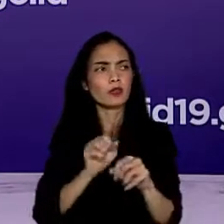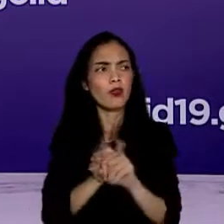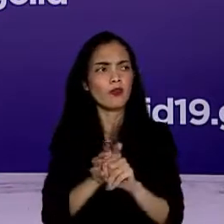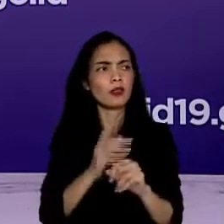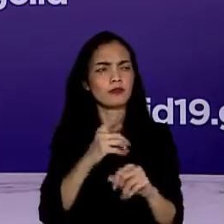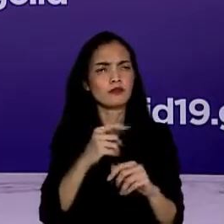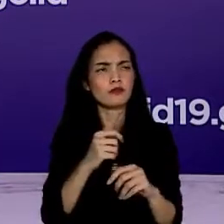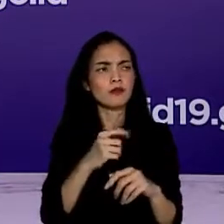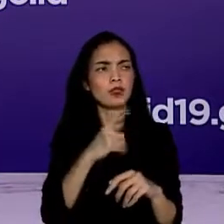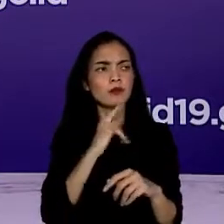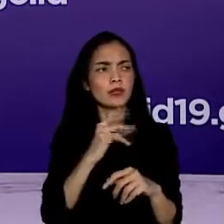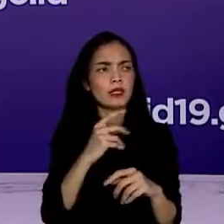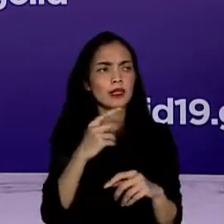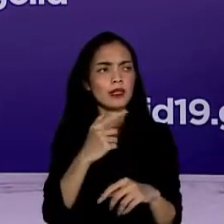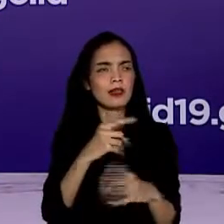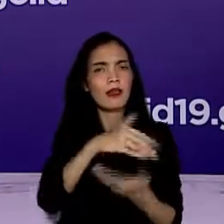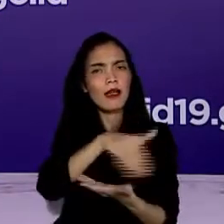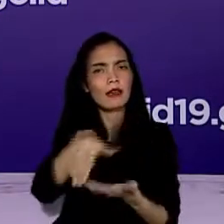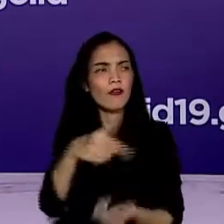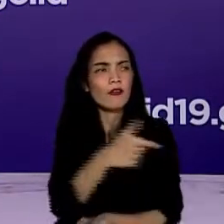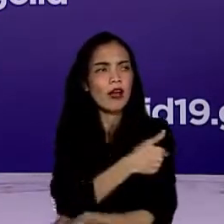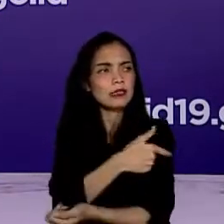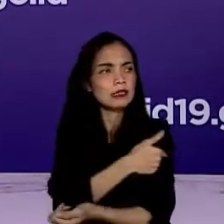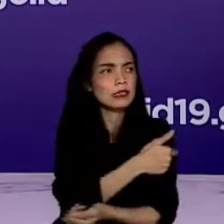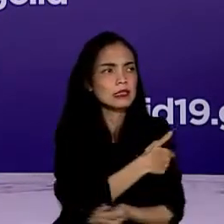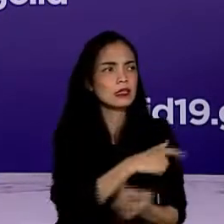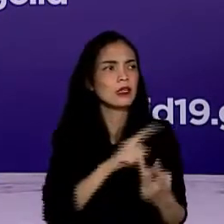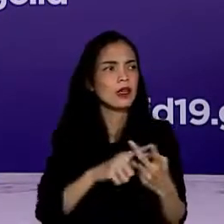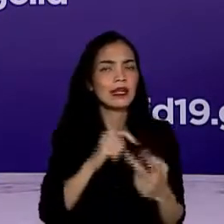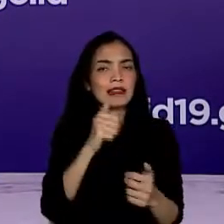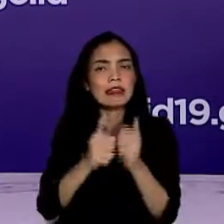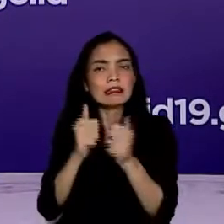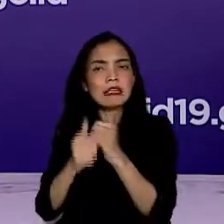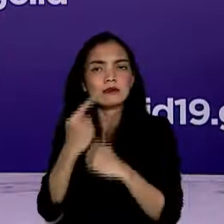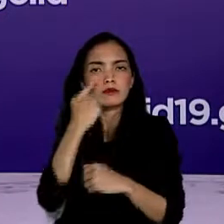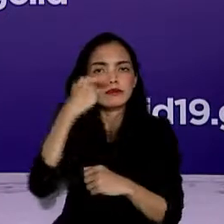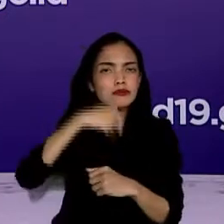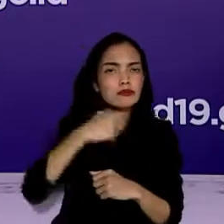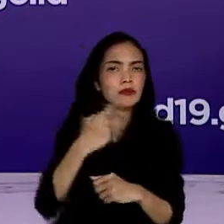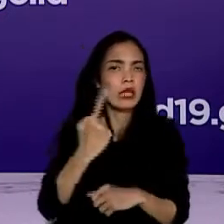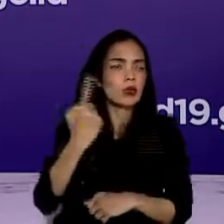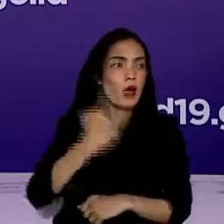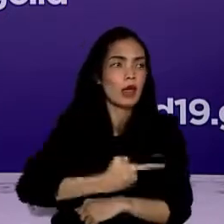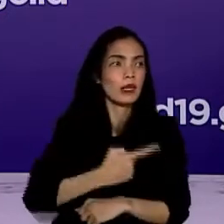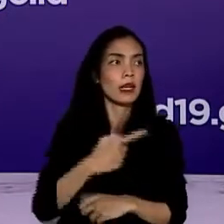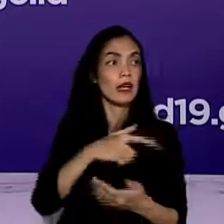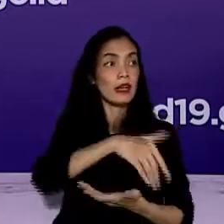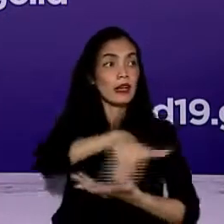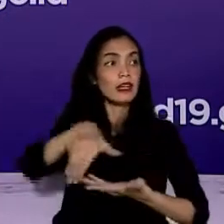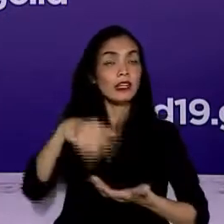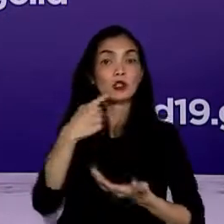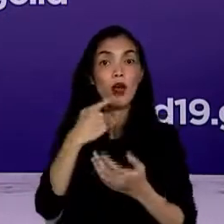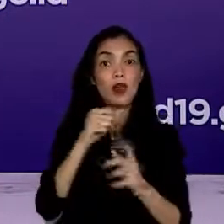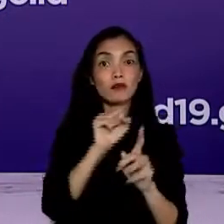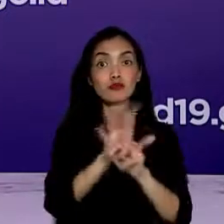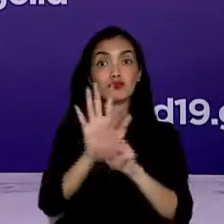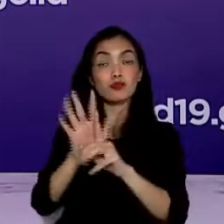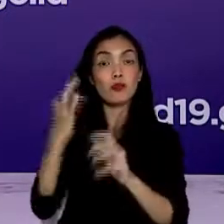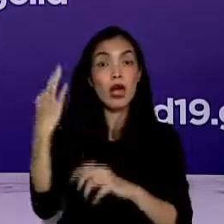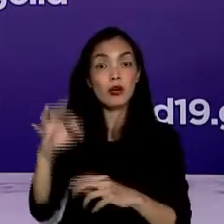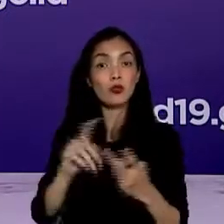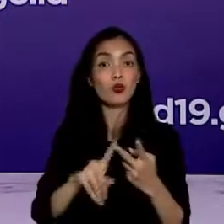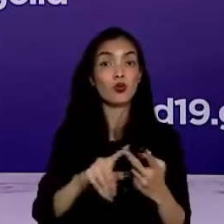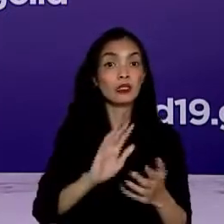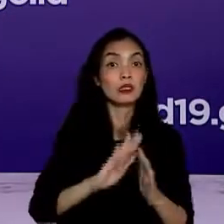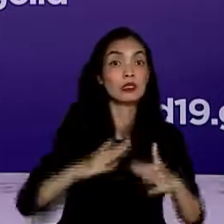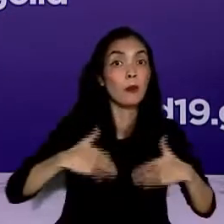vaksinasi dan testing per provinsi per hari, di mana data-data harian di samping data-data harian terkait kasus baru, kasus sembuh, dan